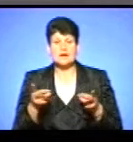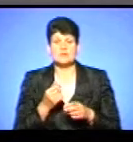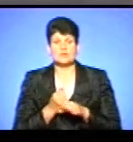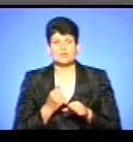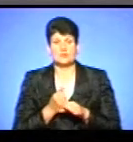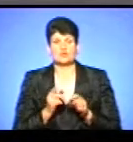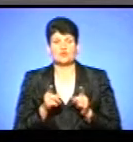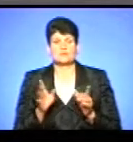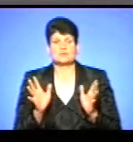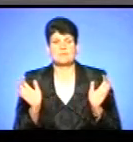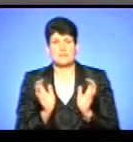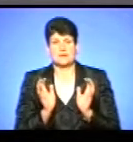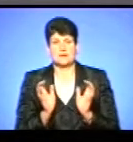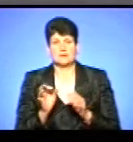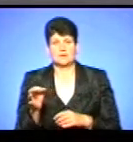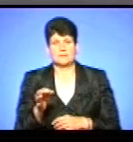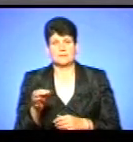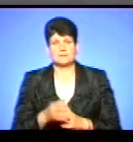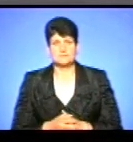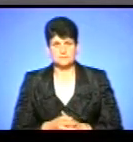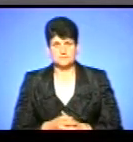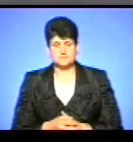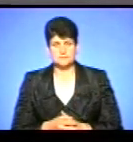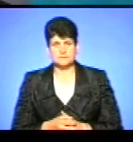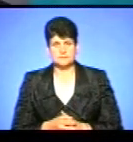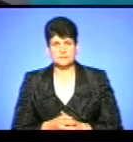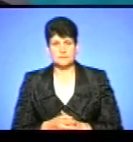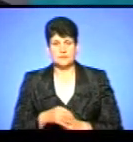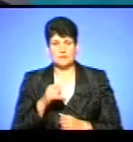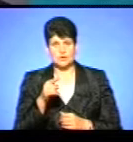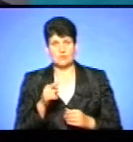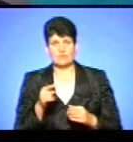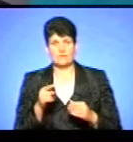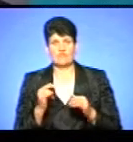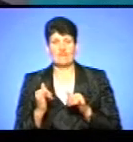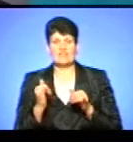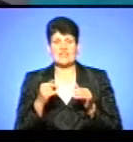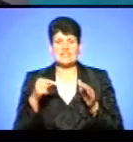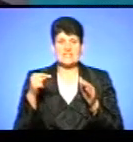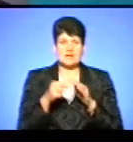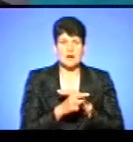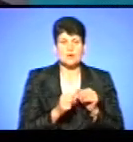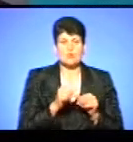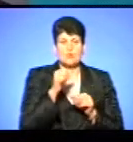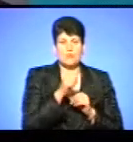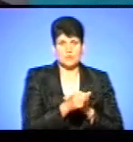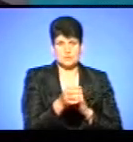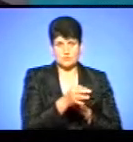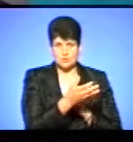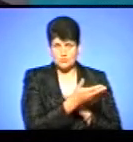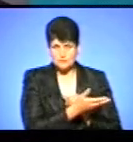далі, щоб зберегти нам наш став. Воно витікає вже за ставом, тобто ці стоки, конкретно з цієї вулиці.